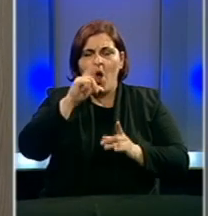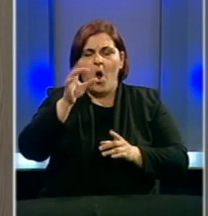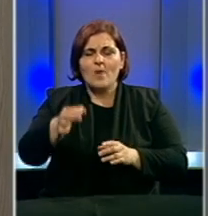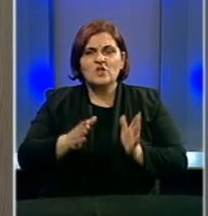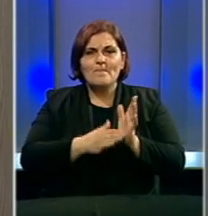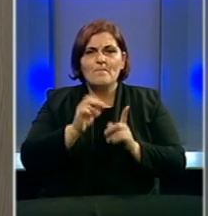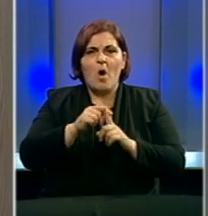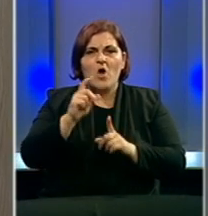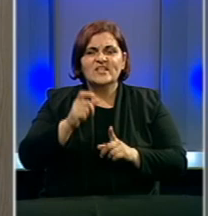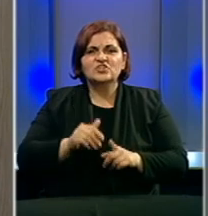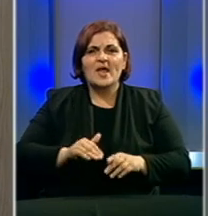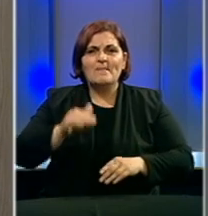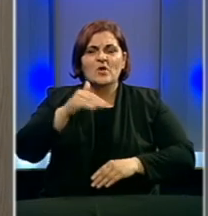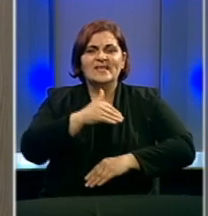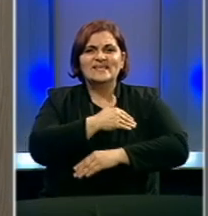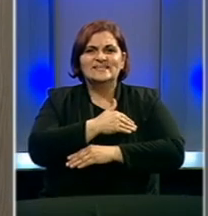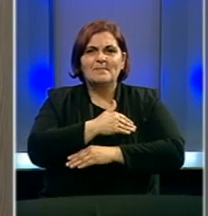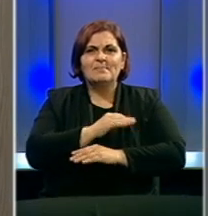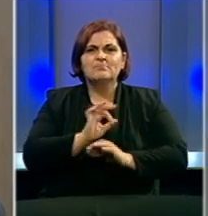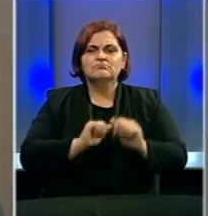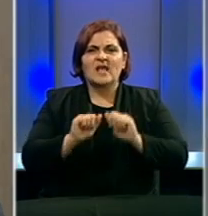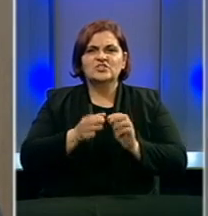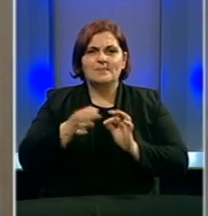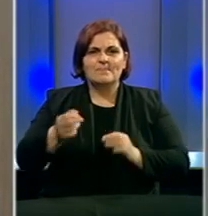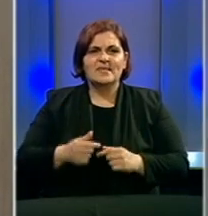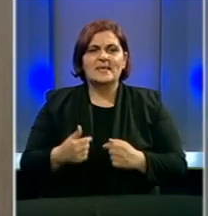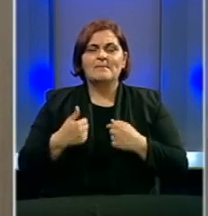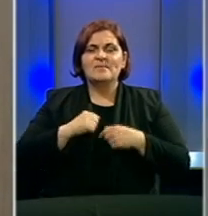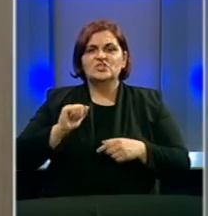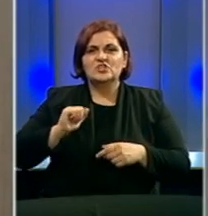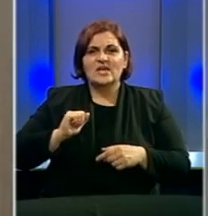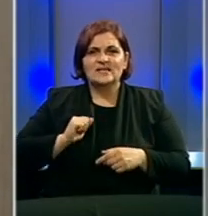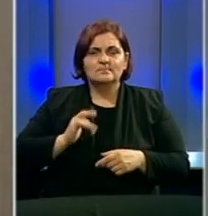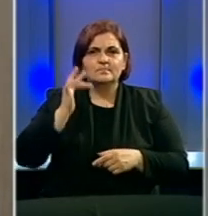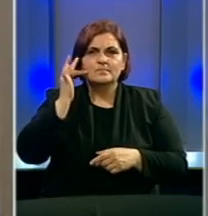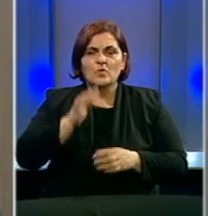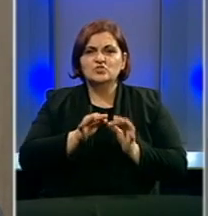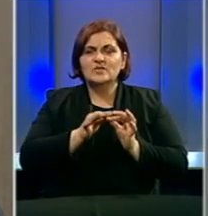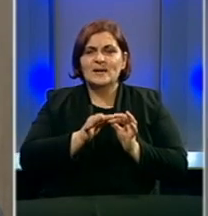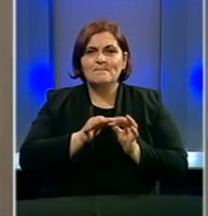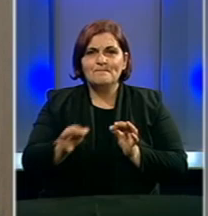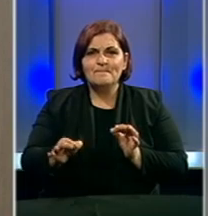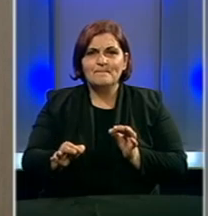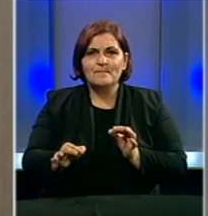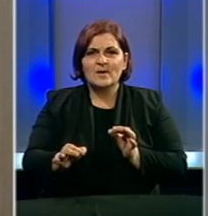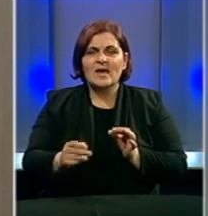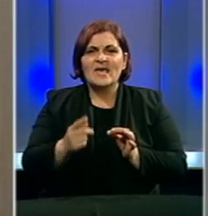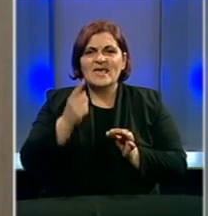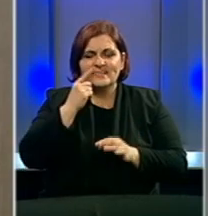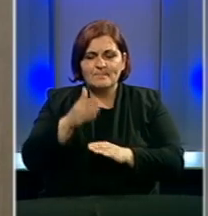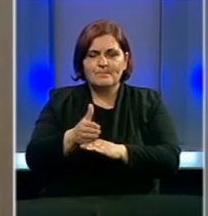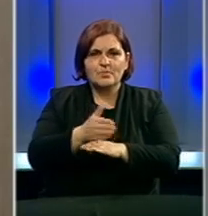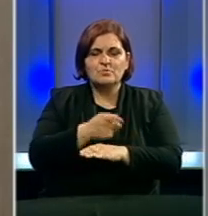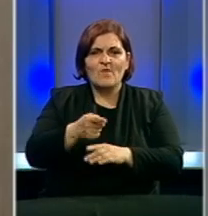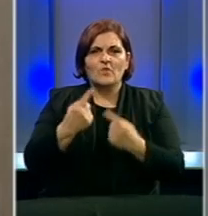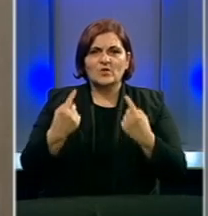tako kažem podigla i stepencu više sve sami ti mjere. Mi ćemo imati rigorozne mjere da probamo prevaziti će